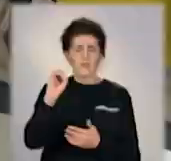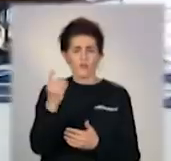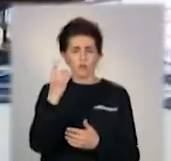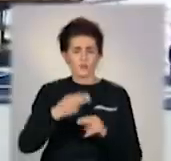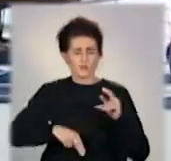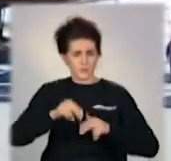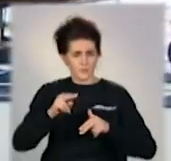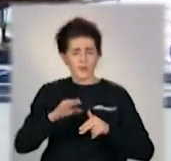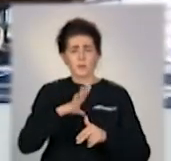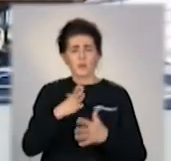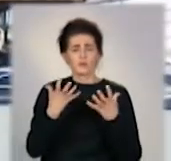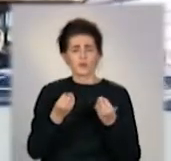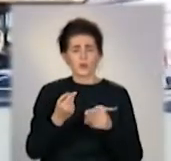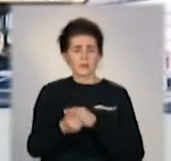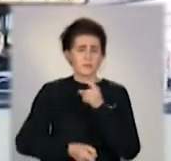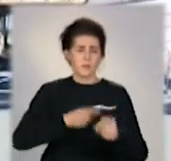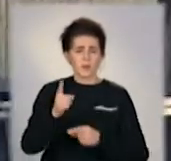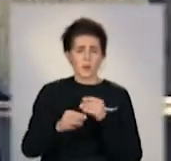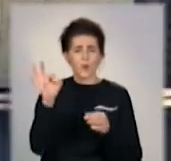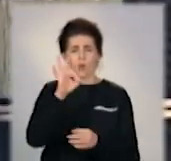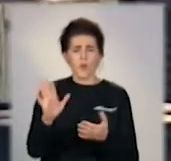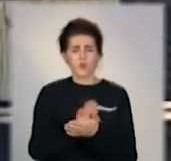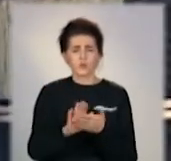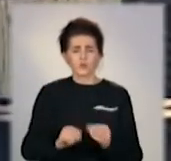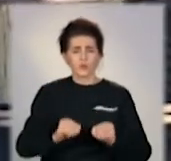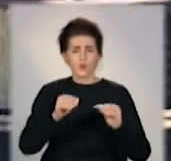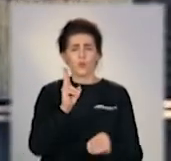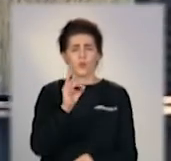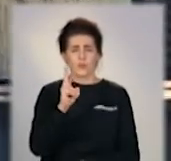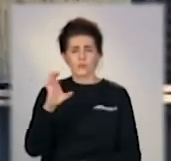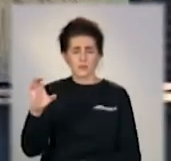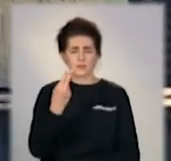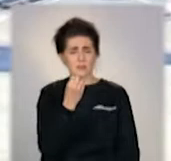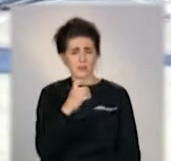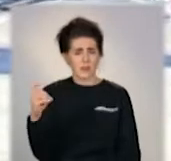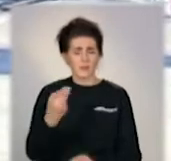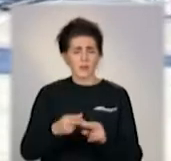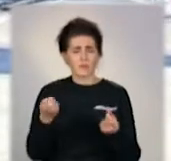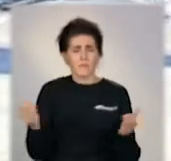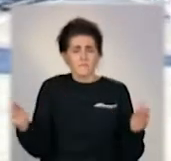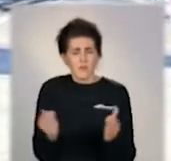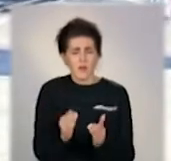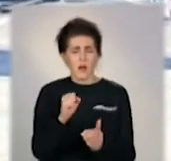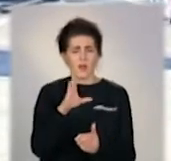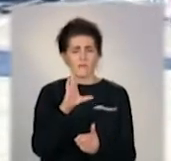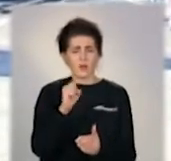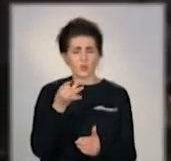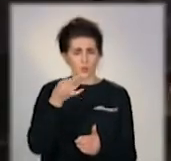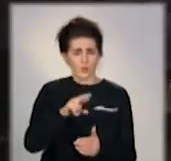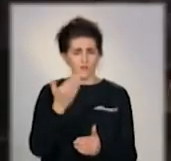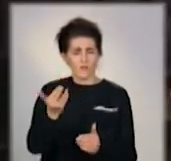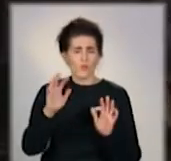Також провели реконструкцію полеочисної установки в коксовому цеху. А для мінімізації впливу на акваторію Азовського моря